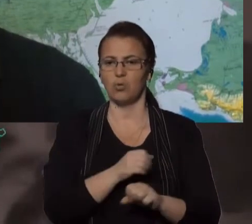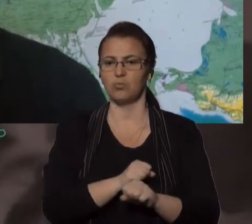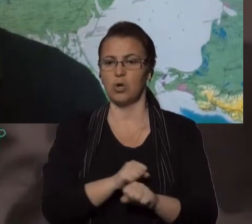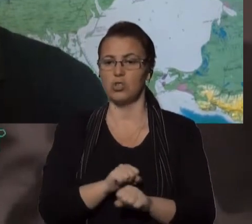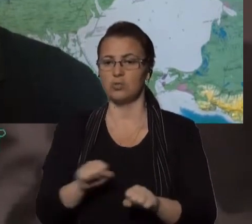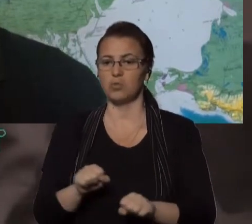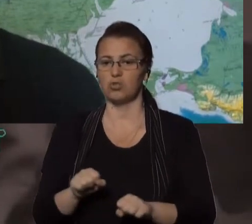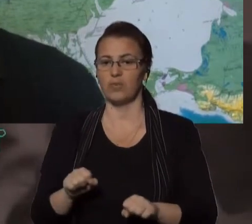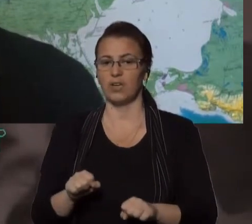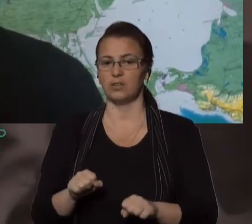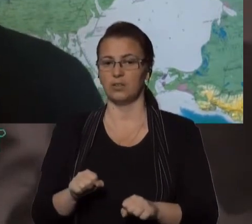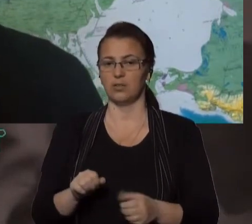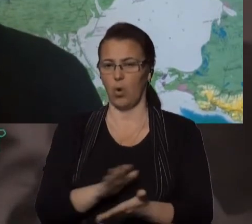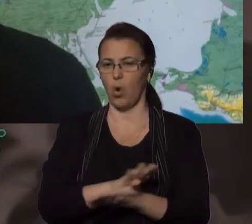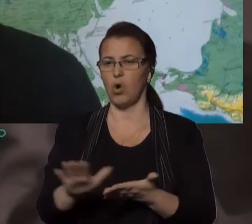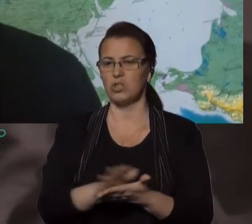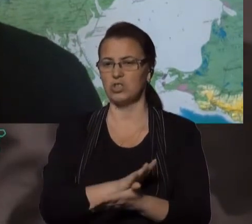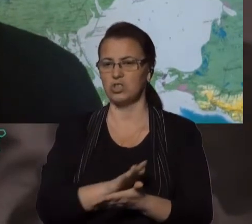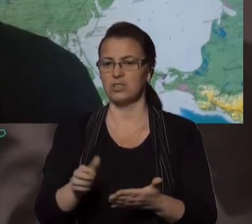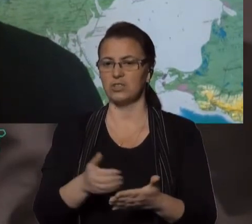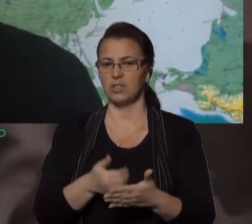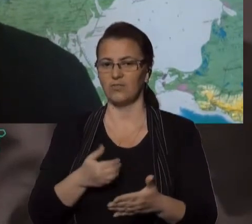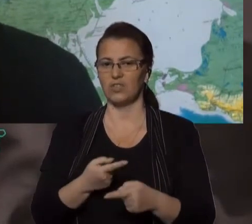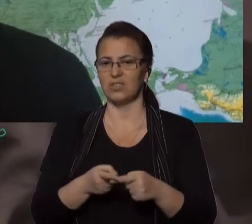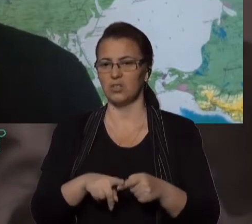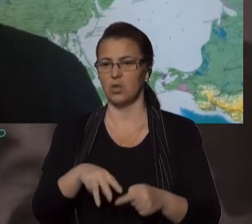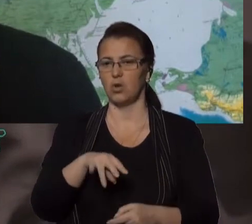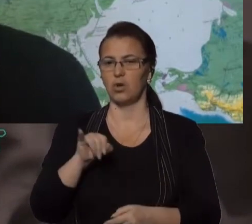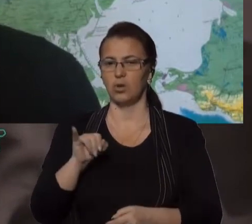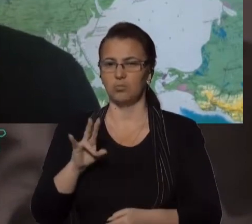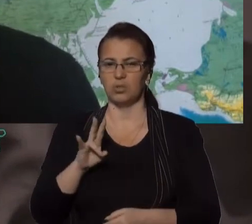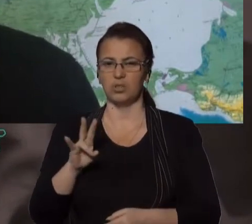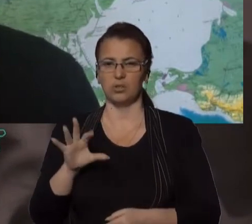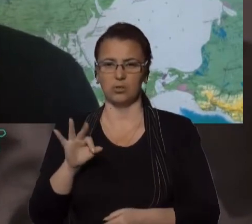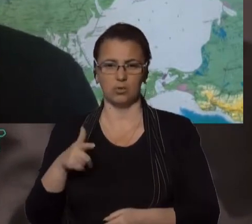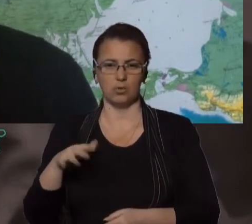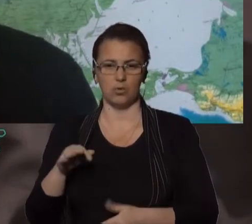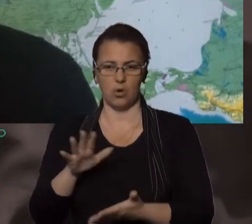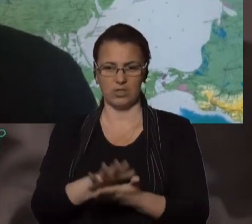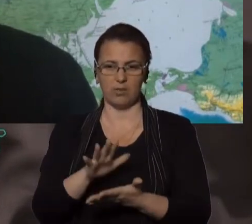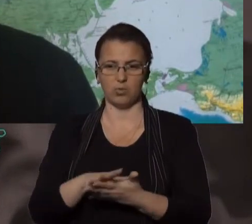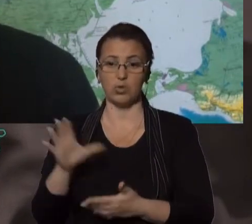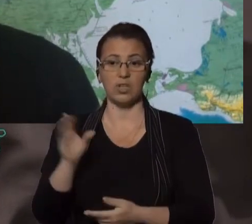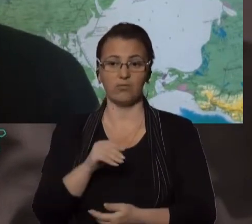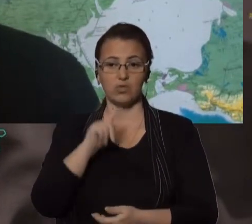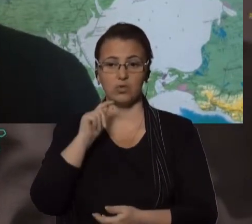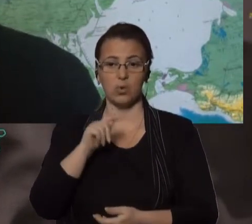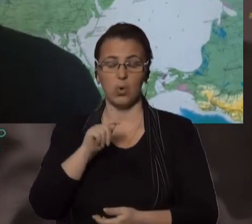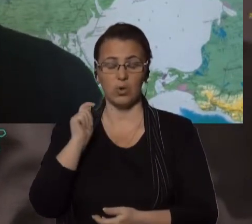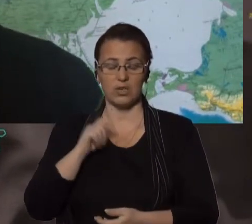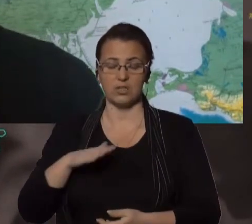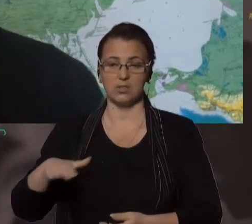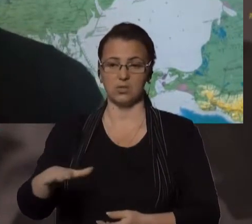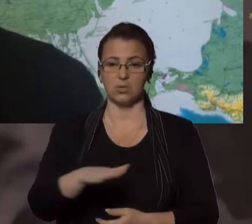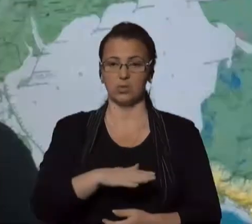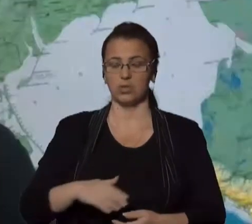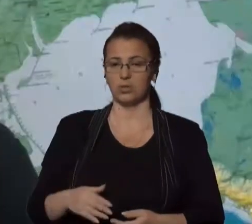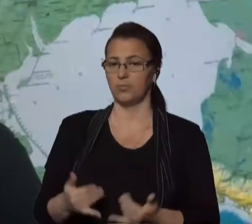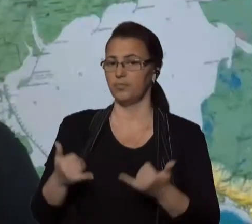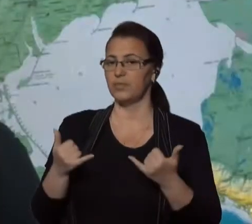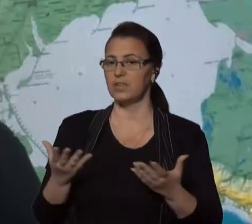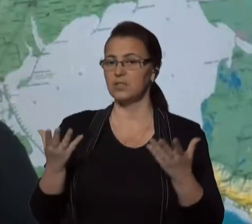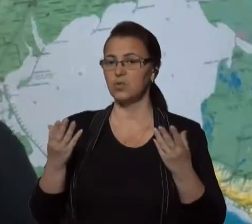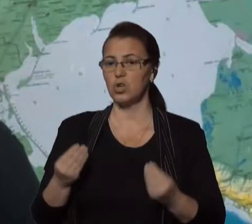все те, як ви кажете, очистити від цього мінного забруднення всю територію України? На